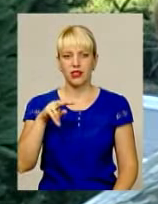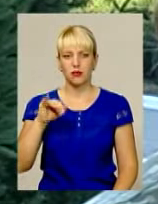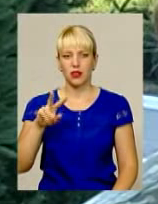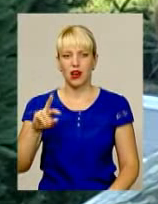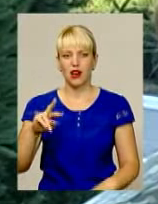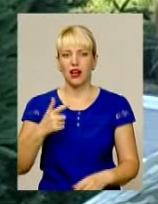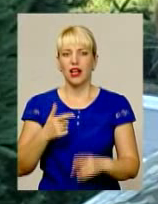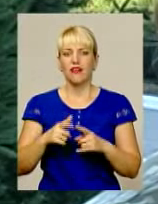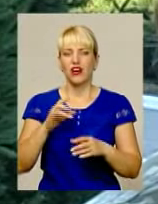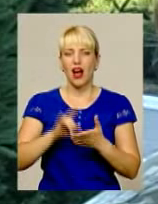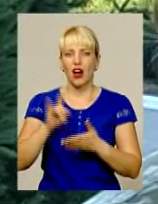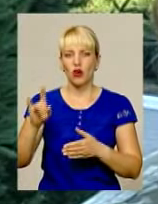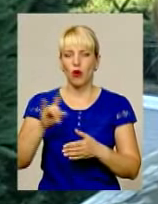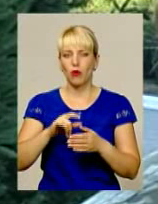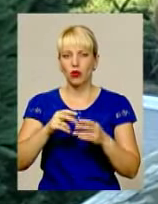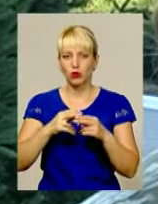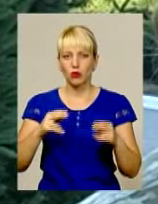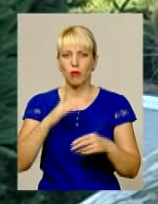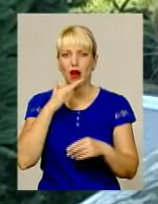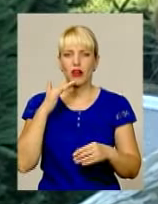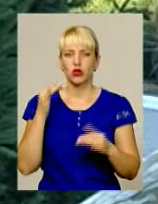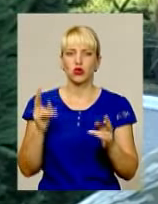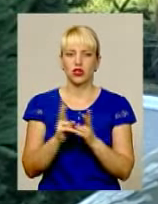зустрічається завжди дуже багато цікавих людей,